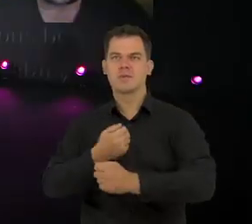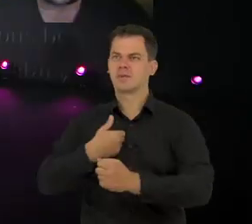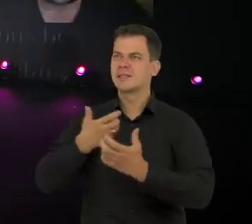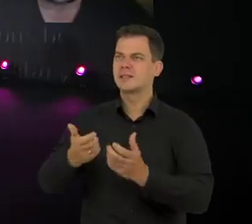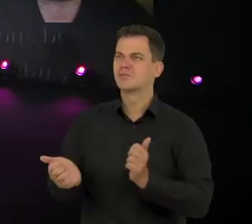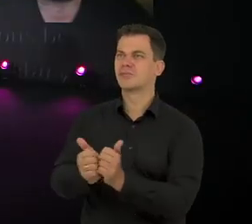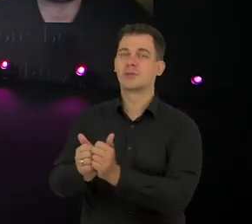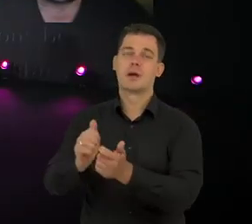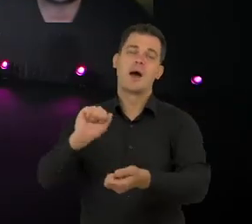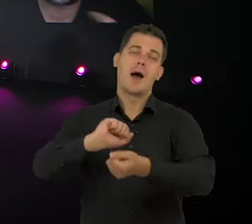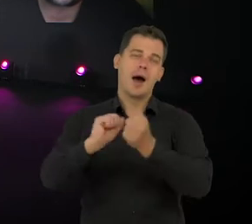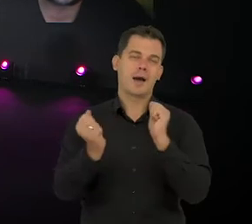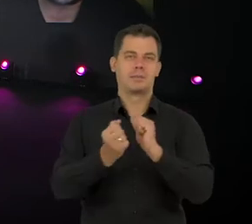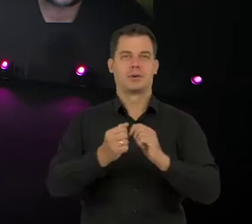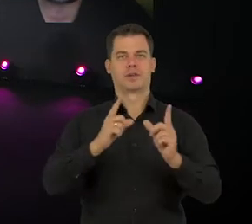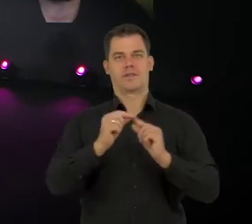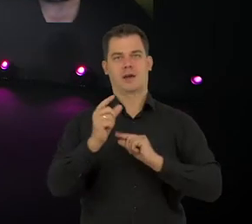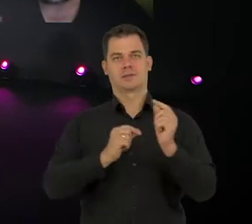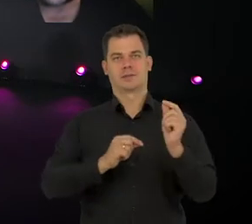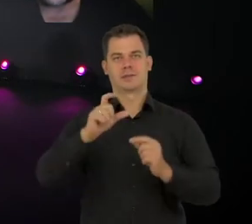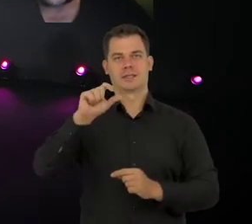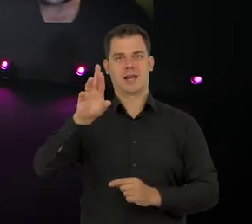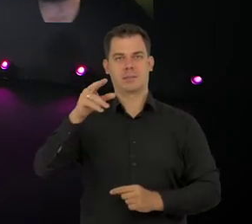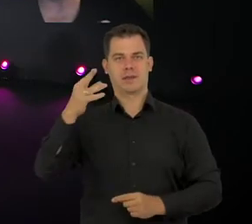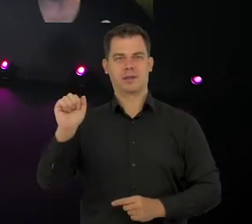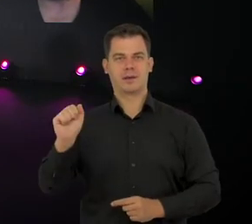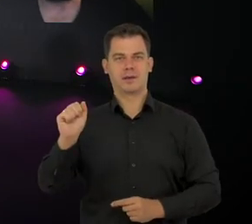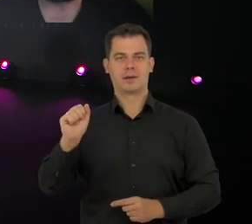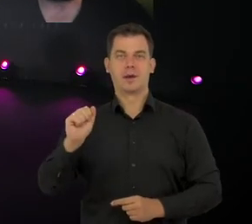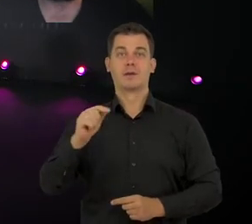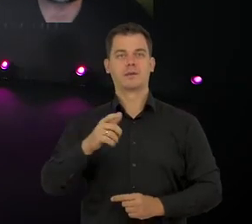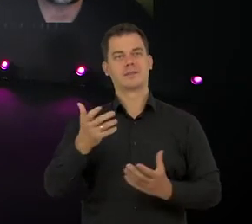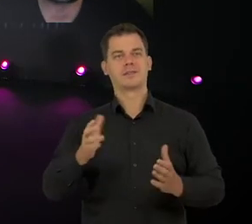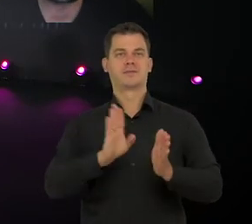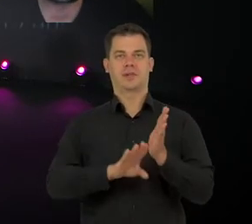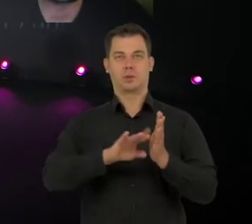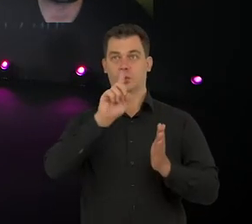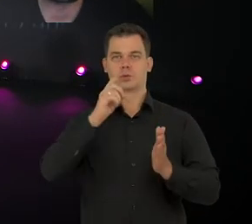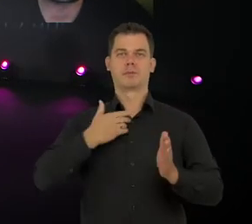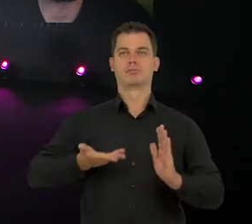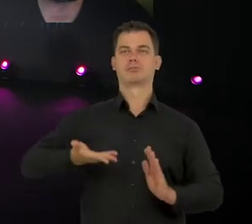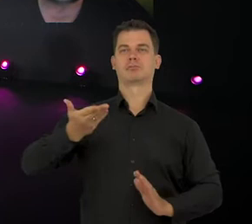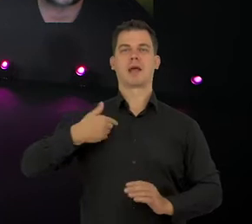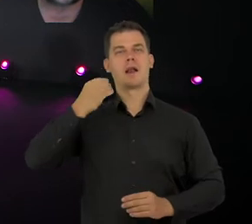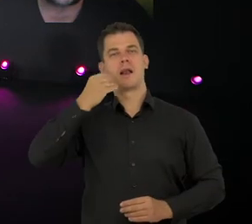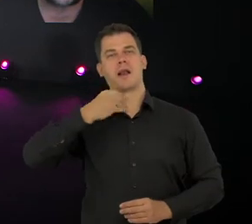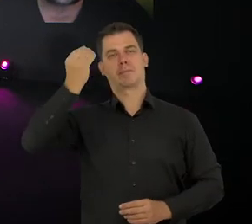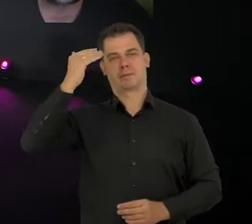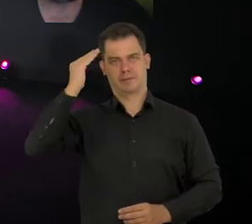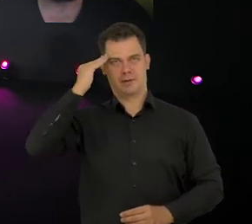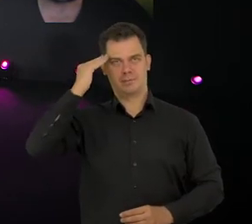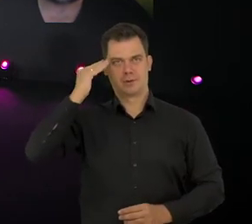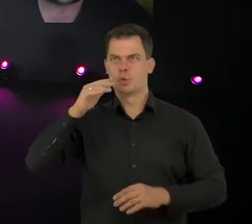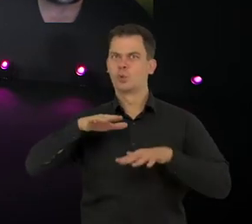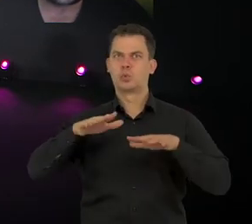jakąś sprawę, albo celebrytów. No ale powiedzmy, że celebrytci to są tacy zwykli ludzie, tylko myślą, że bardziej się znają, bo